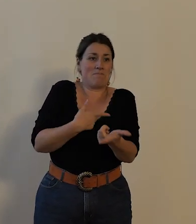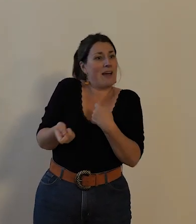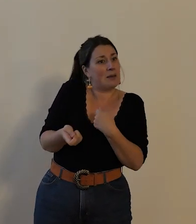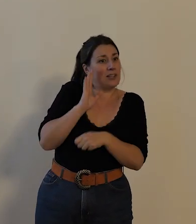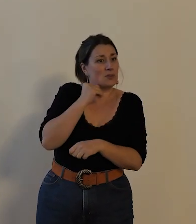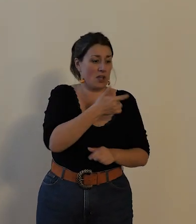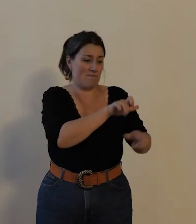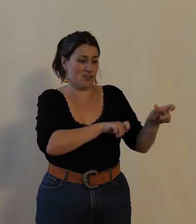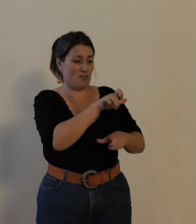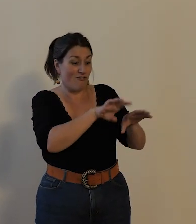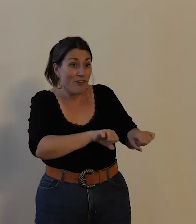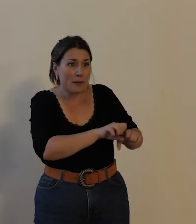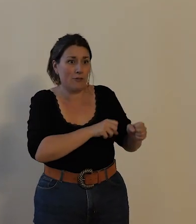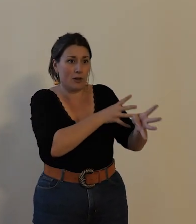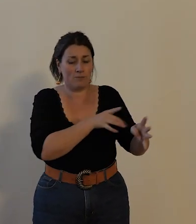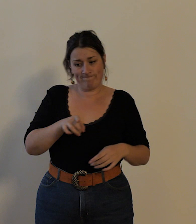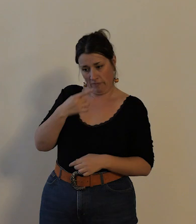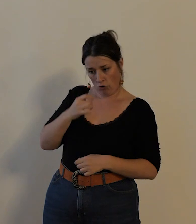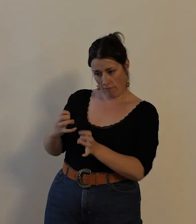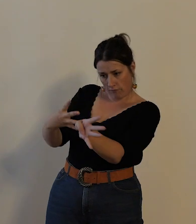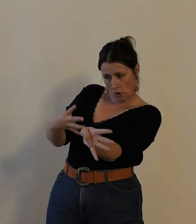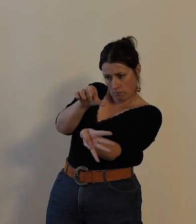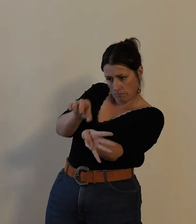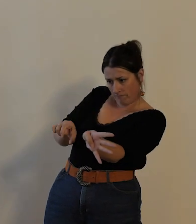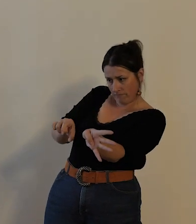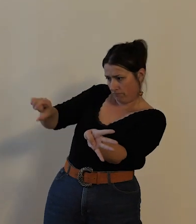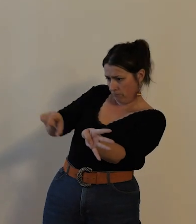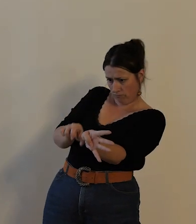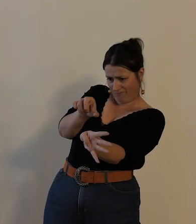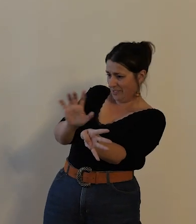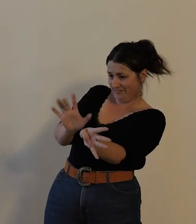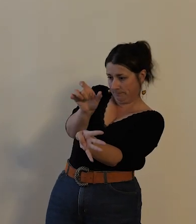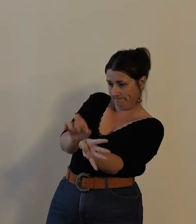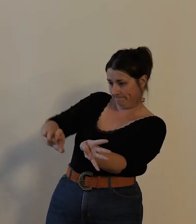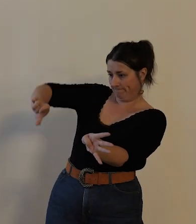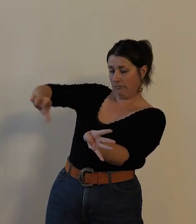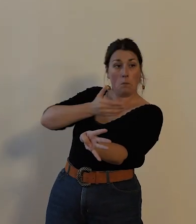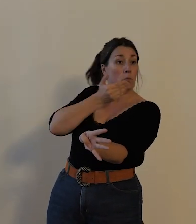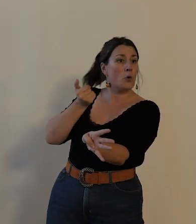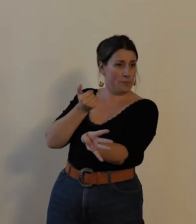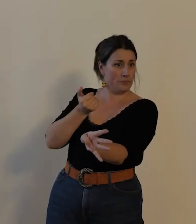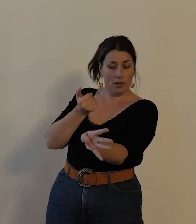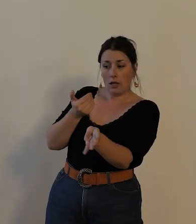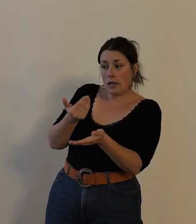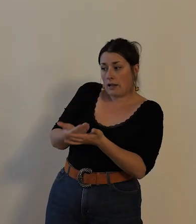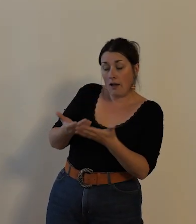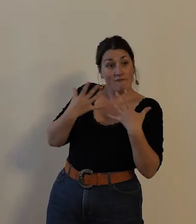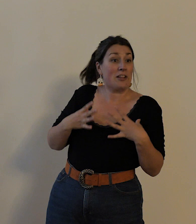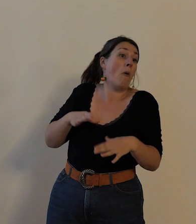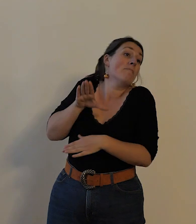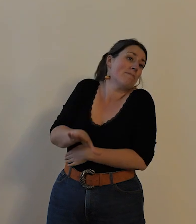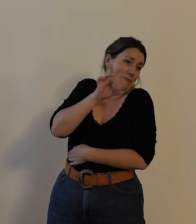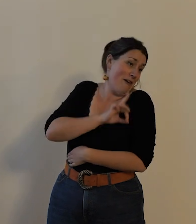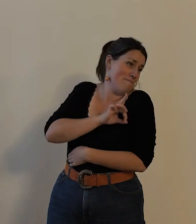constructeurs adaptent le cadre de la monture en l'arrondissant l'habillement féminin doit aussi être adapté par le